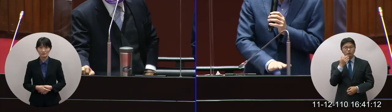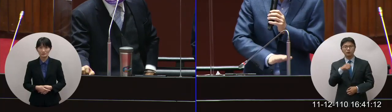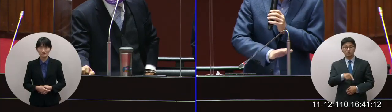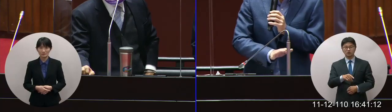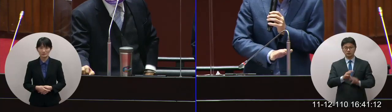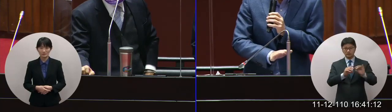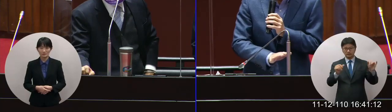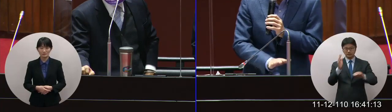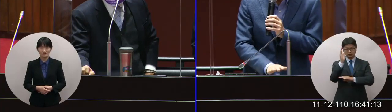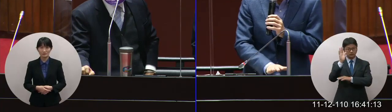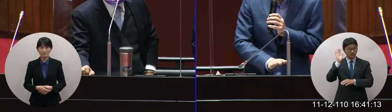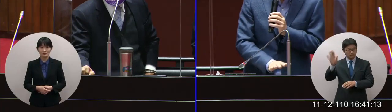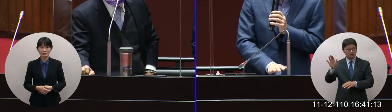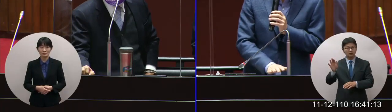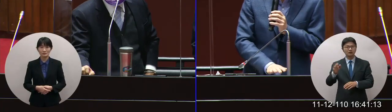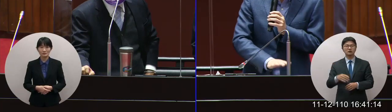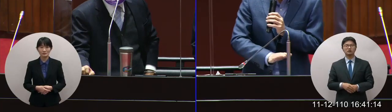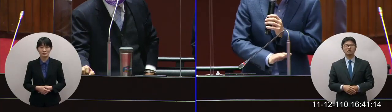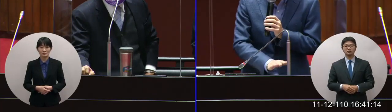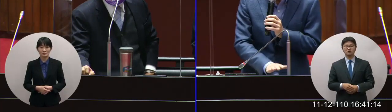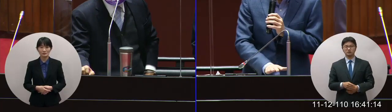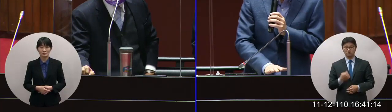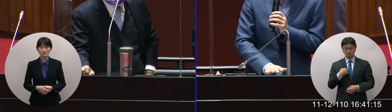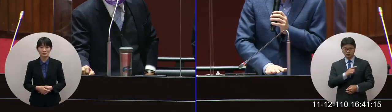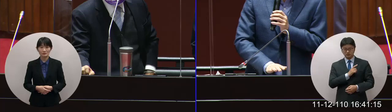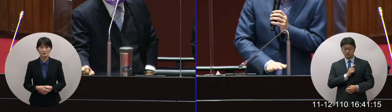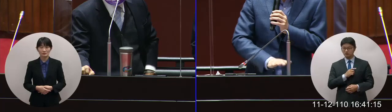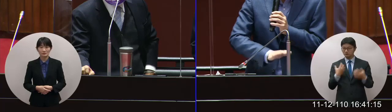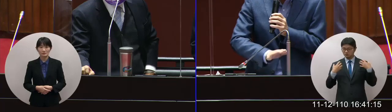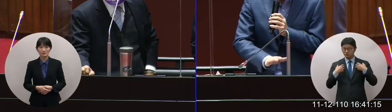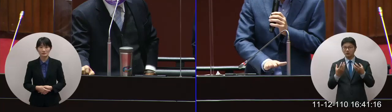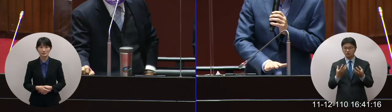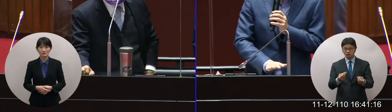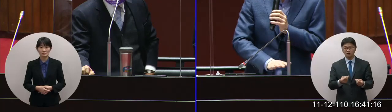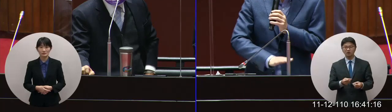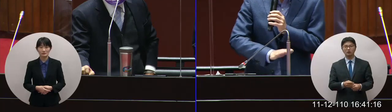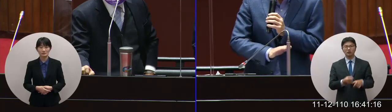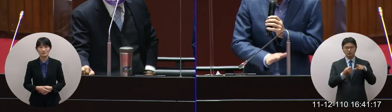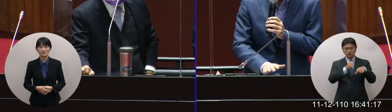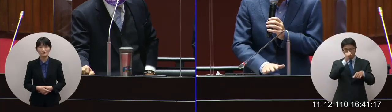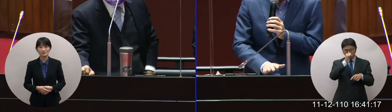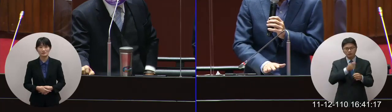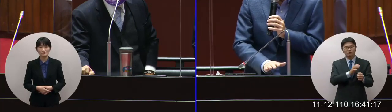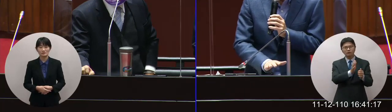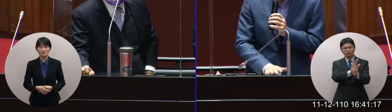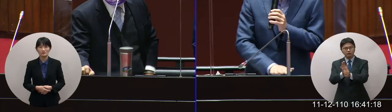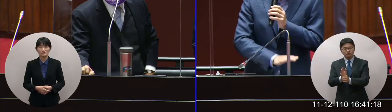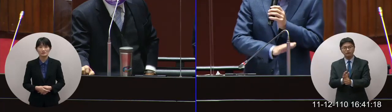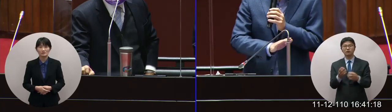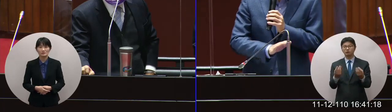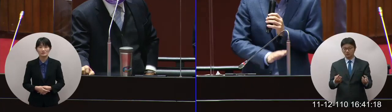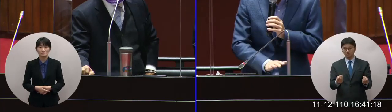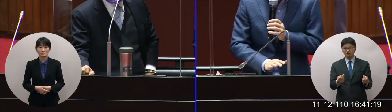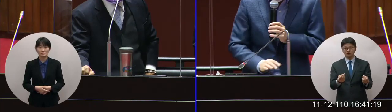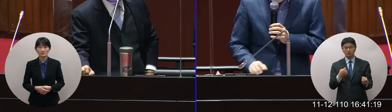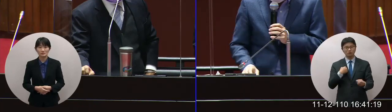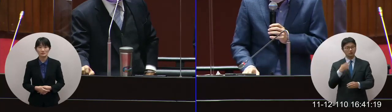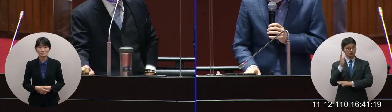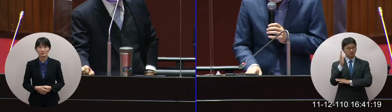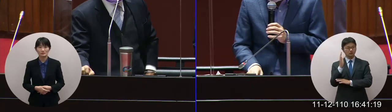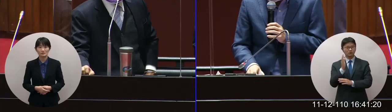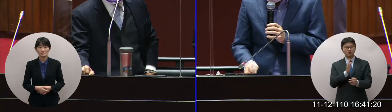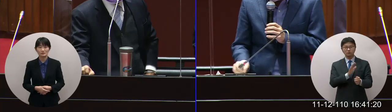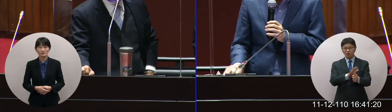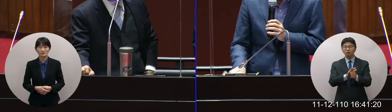如果都沒有一些公共責任公益責任甚至政府要去解決如果我們都不做的話